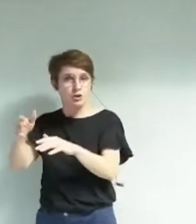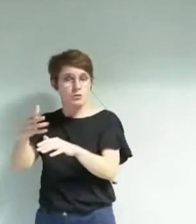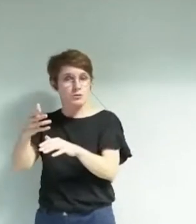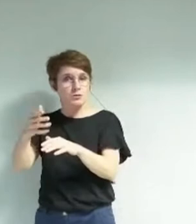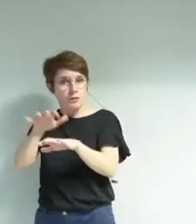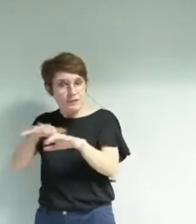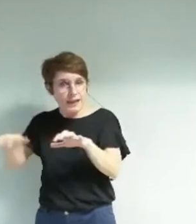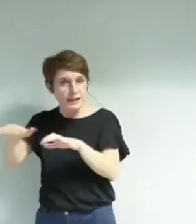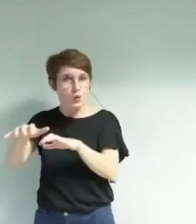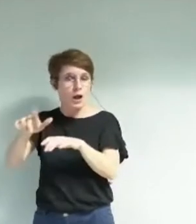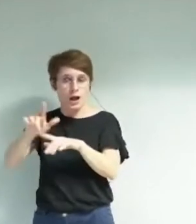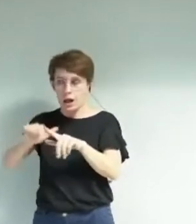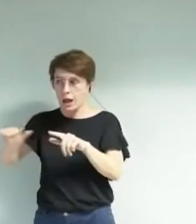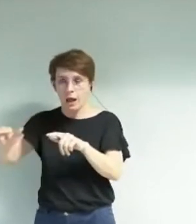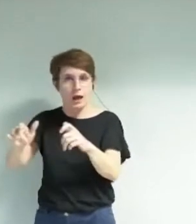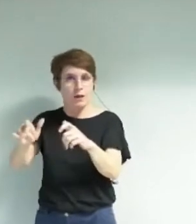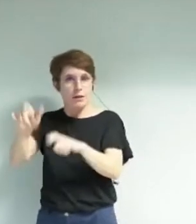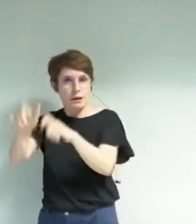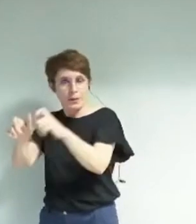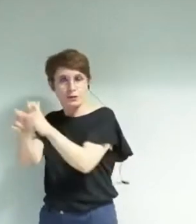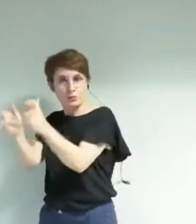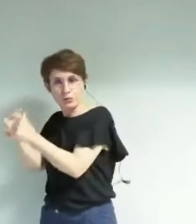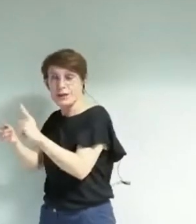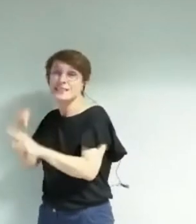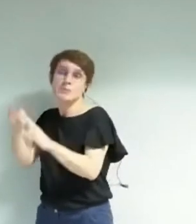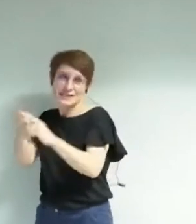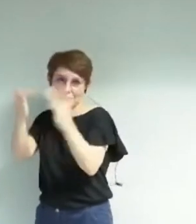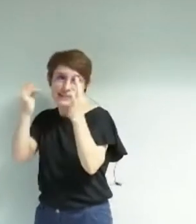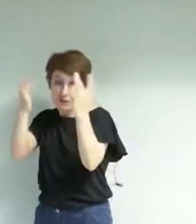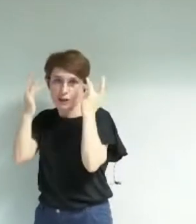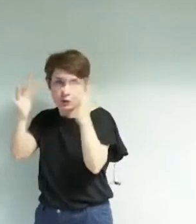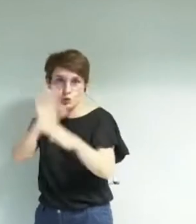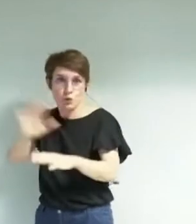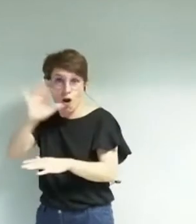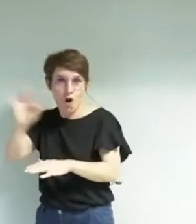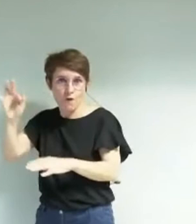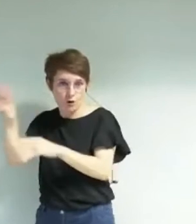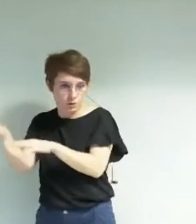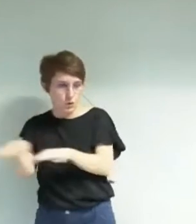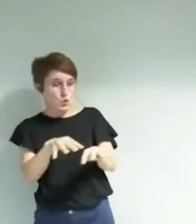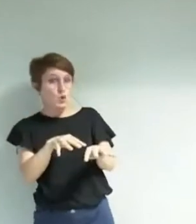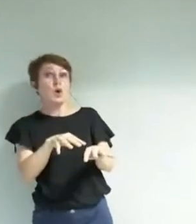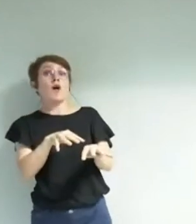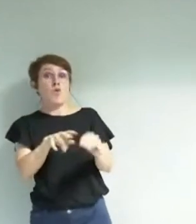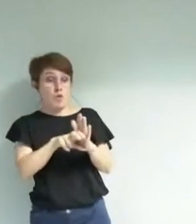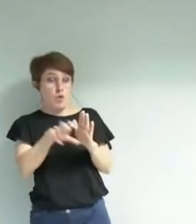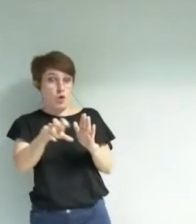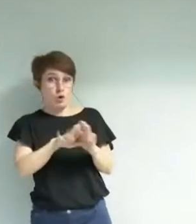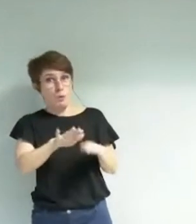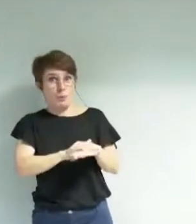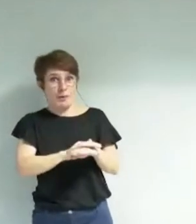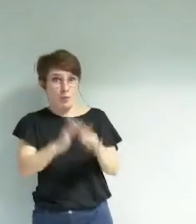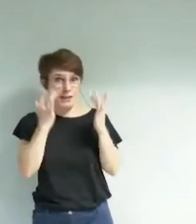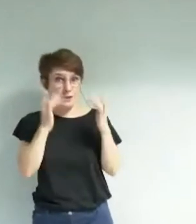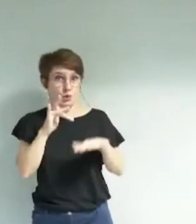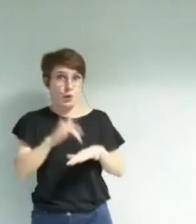surtout, et mes collègues l'ont dit avant moi, les spécialistes de la culture en France sur votre politique culturelle depuis huit ans. Parce que